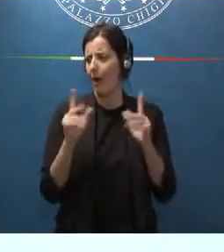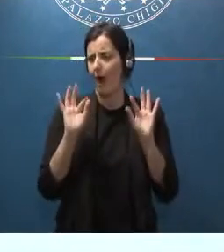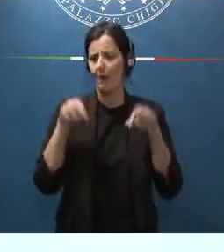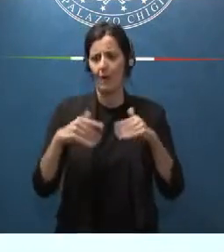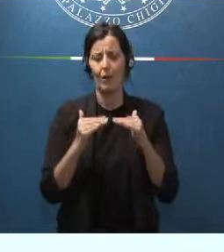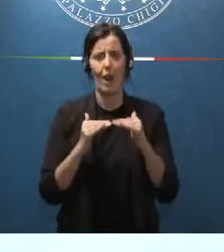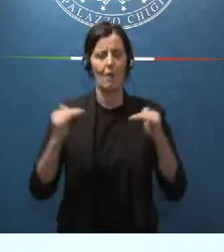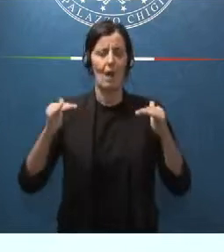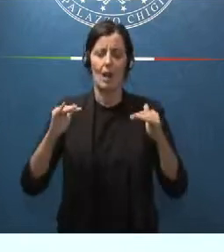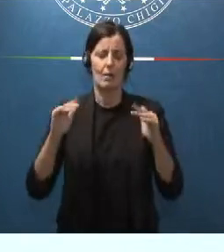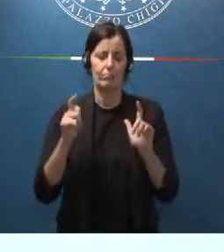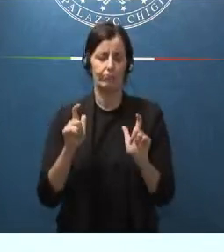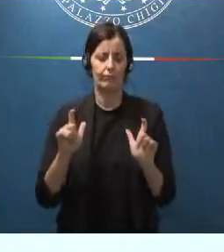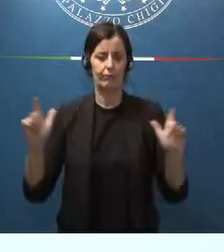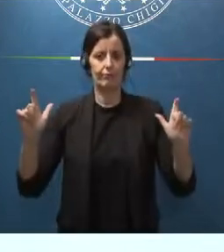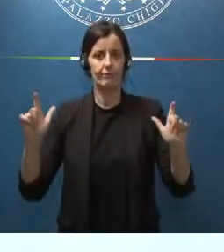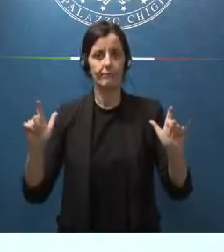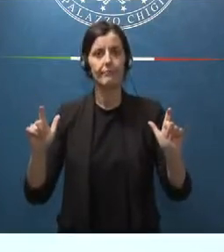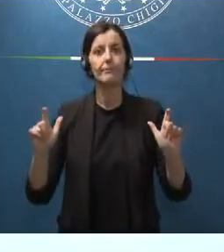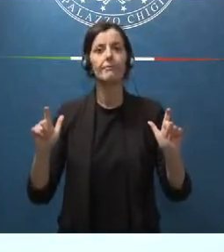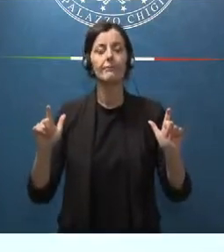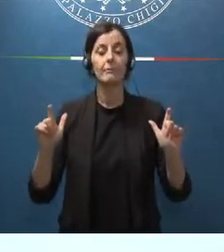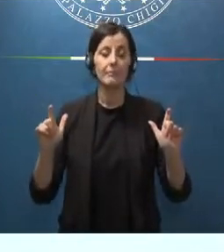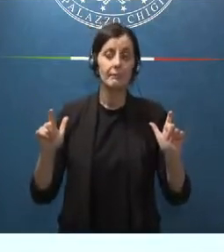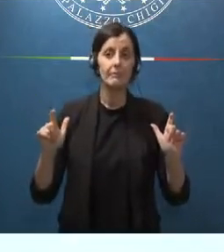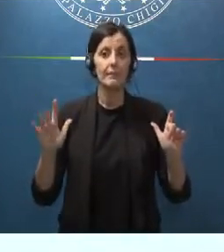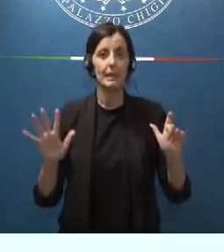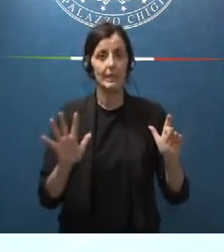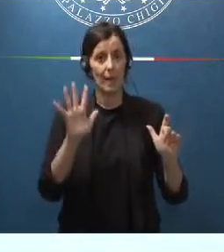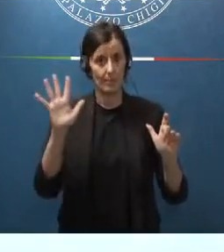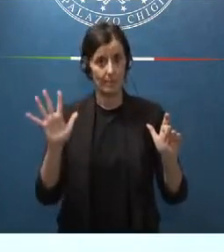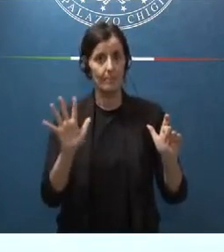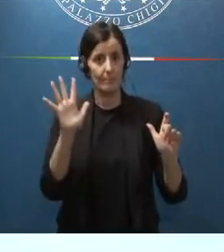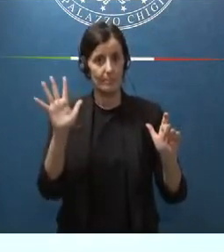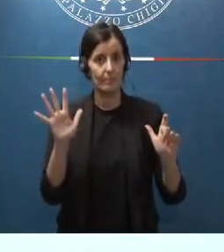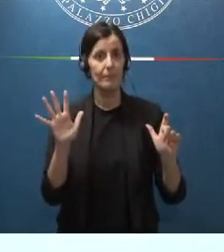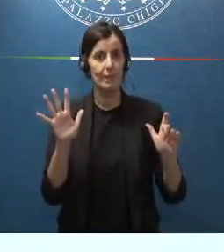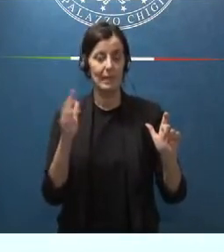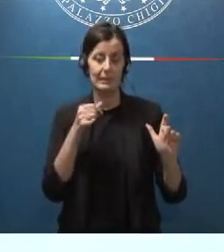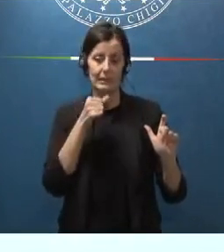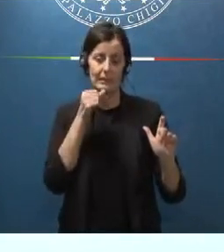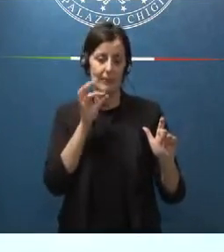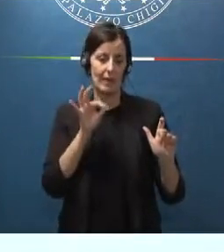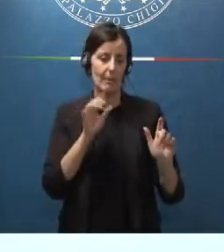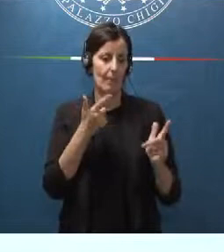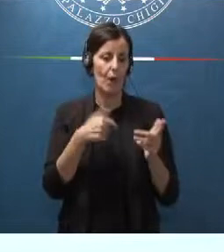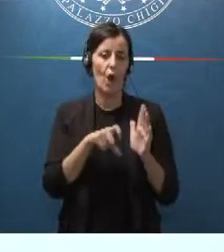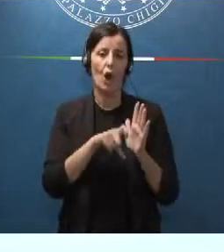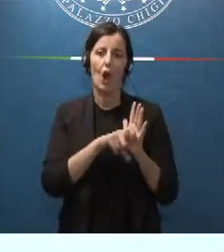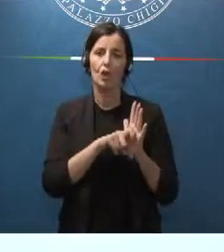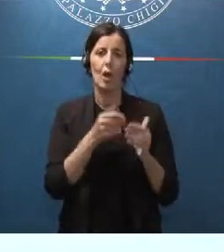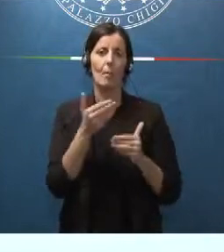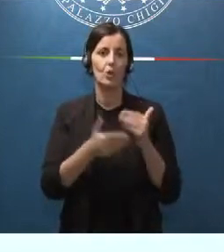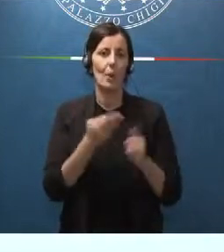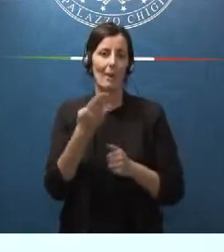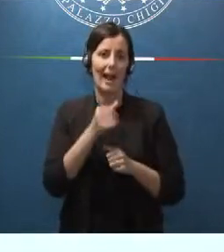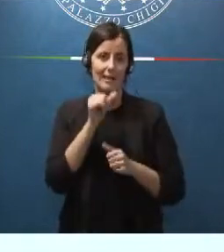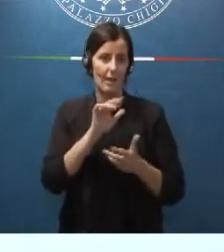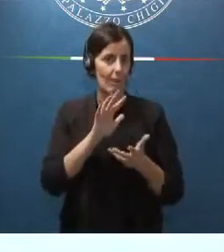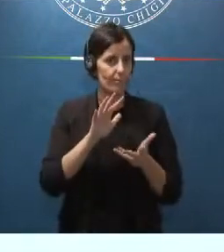imbarbarimento presuppone e postula una rivoluzione del codice di procedura penale.